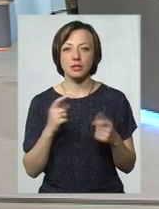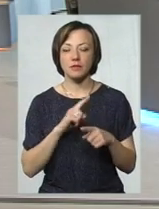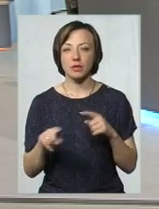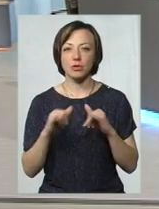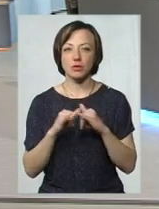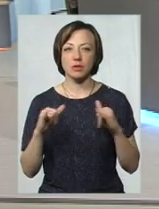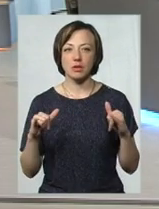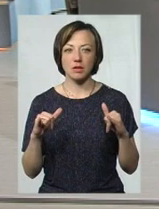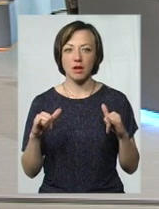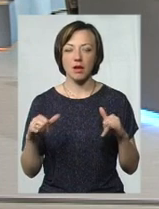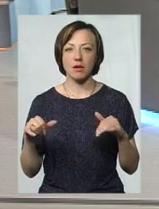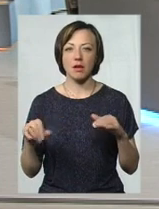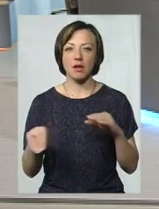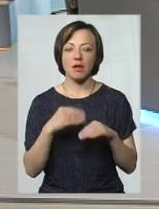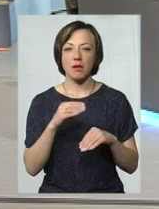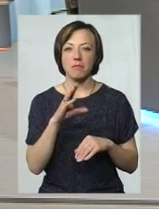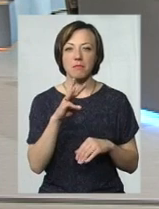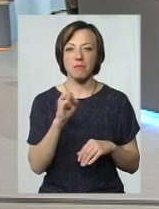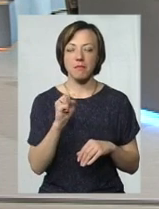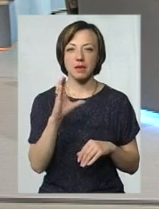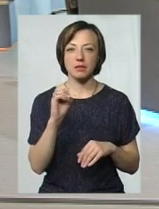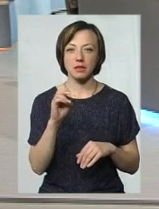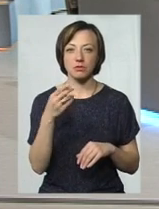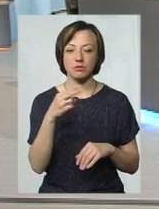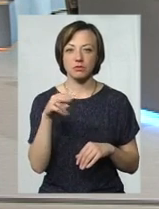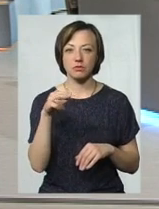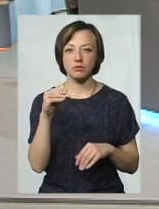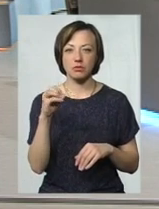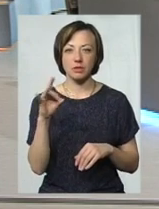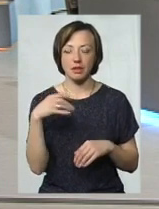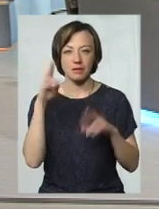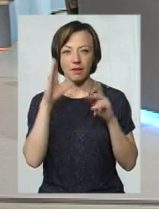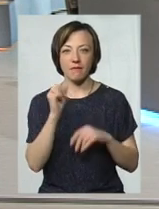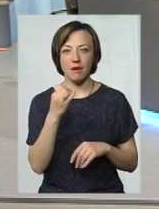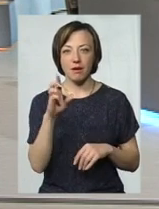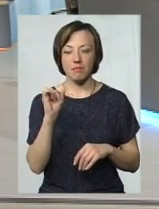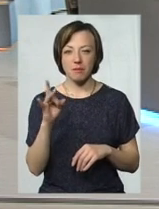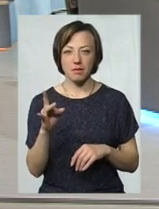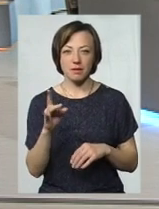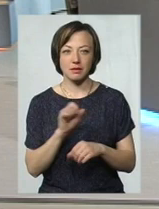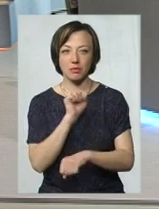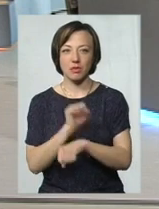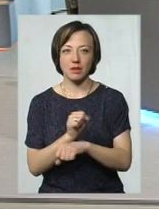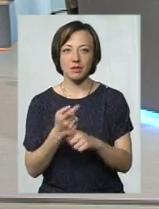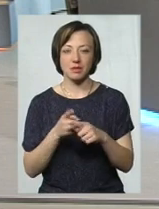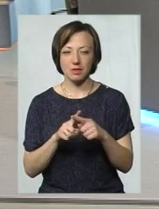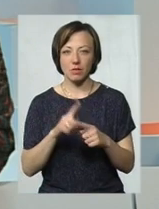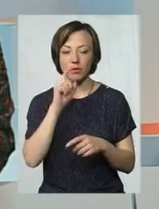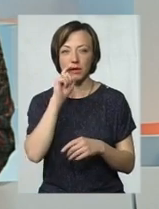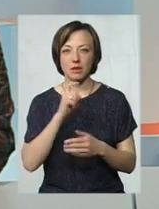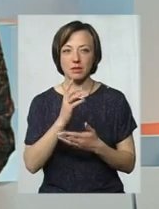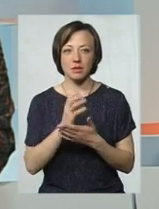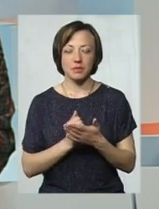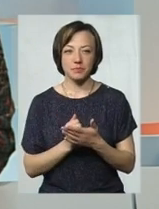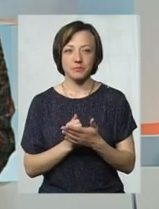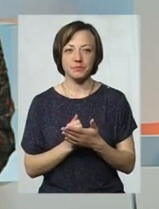розвиваються месенджери. Тобто, наприклад, Вайбер. Я не знаю, чого Вайбер, до речі, не заблокували. Якщо я когось запитати, я спитаю. Так що це також український ресурс. Є